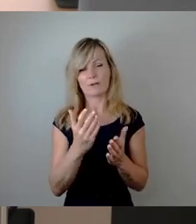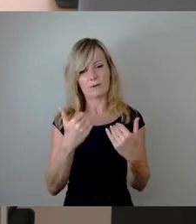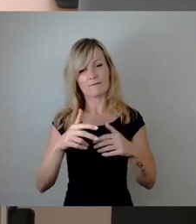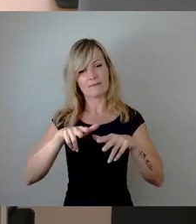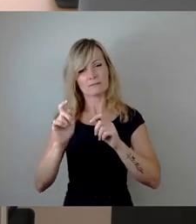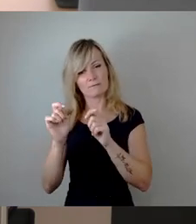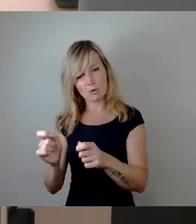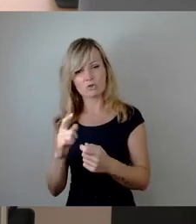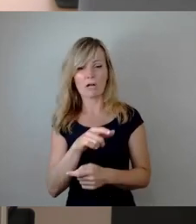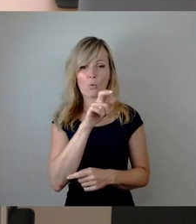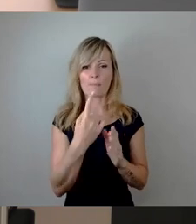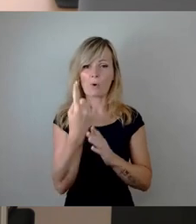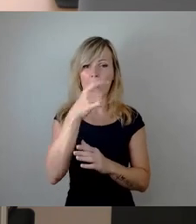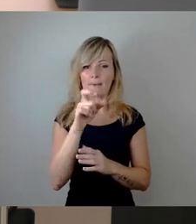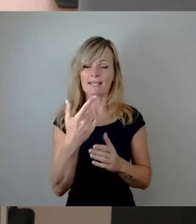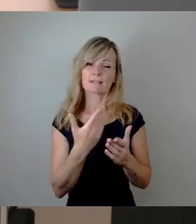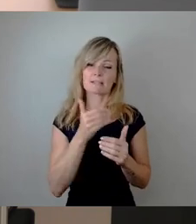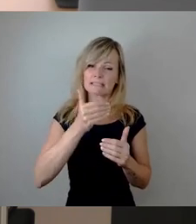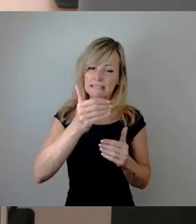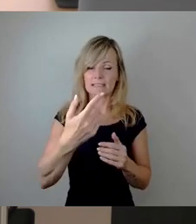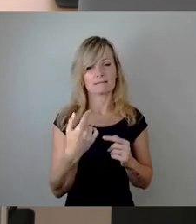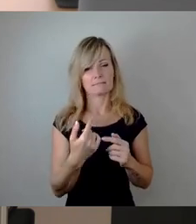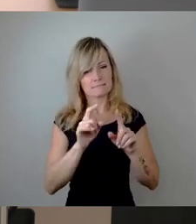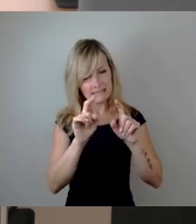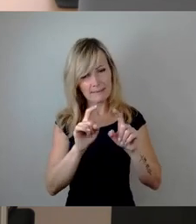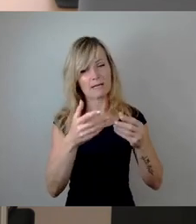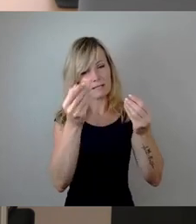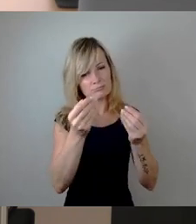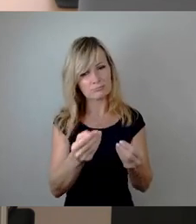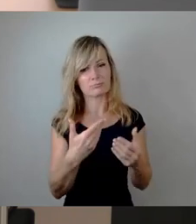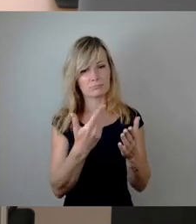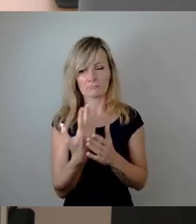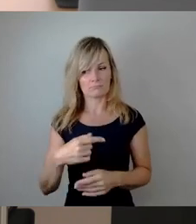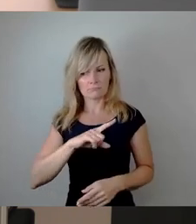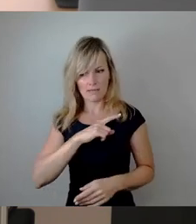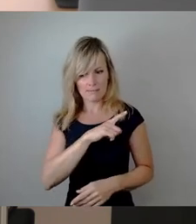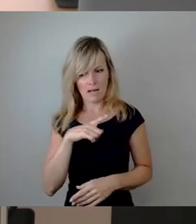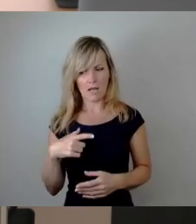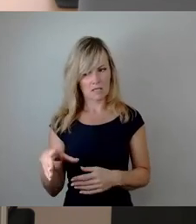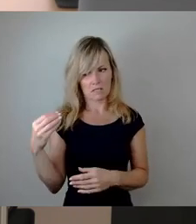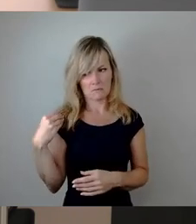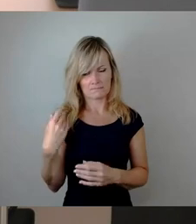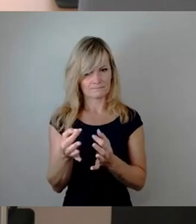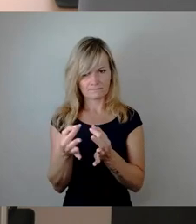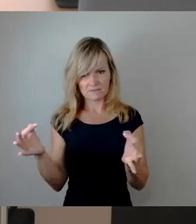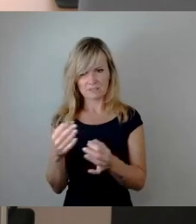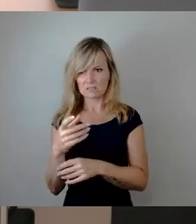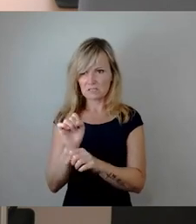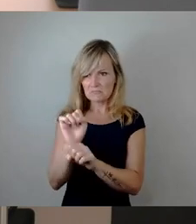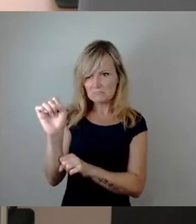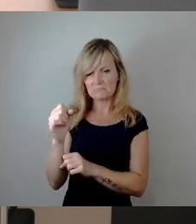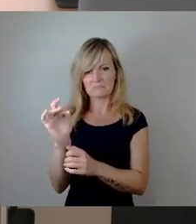wieder thematisiert worden sind. Und ich habe tatsächlich lange überhaupt kein Signal bekommen, dass es da erheblichen Widerstand geben wird.